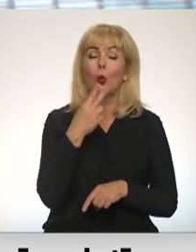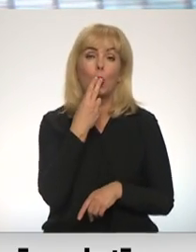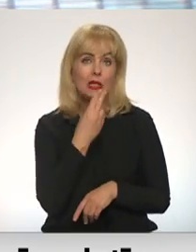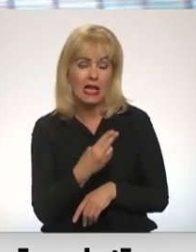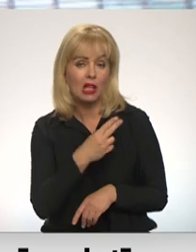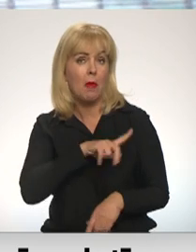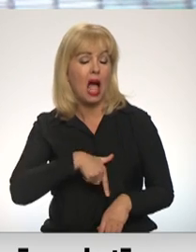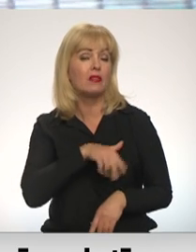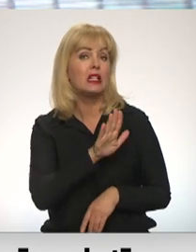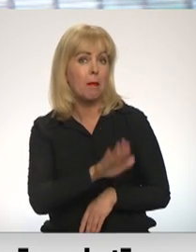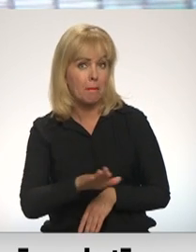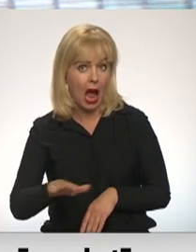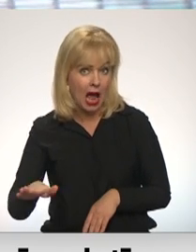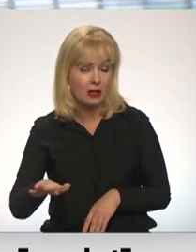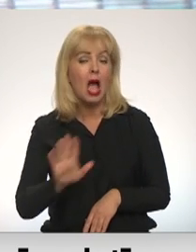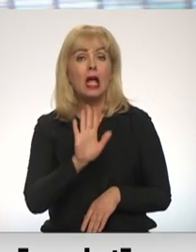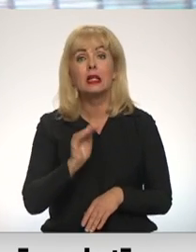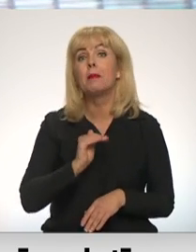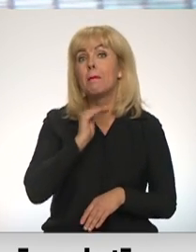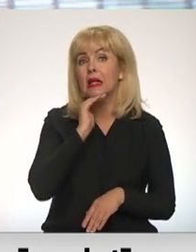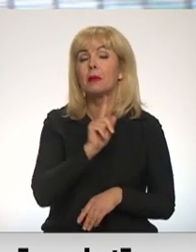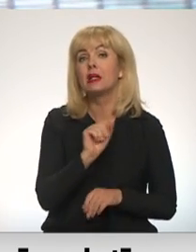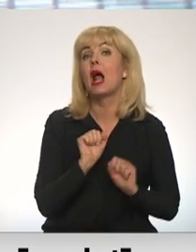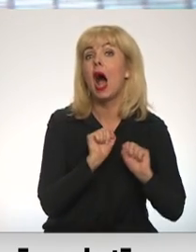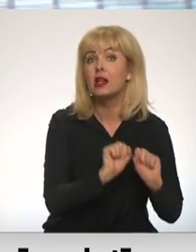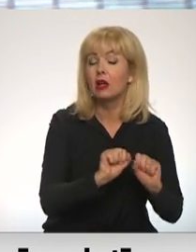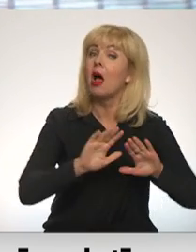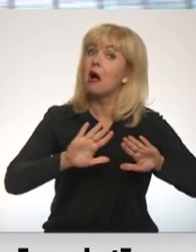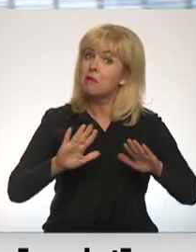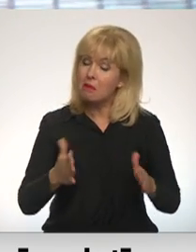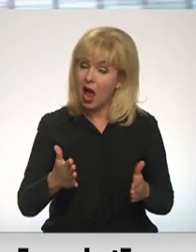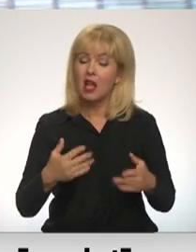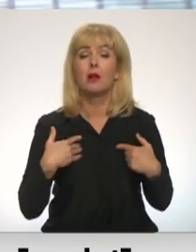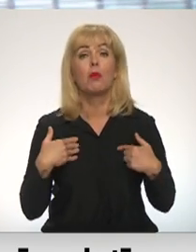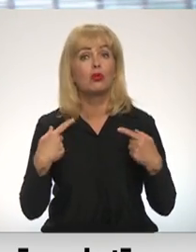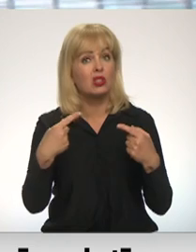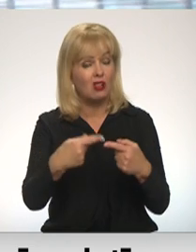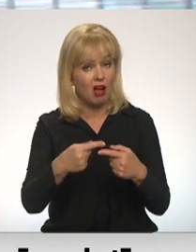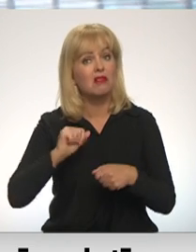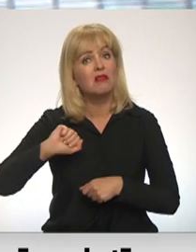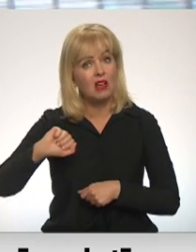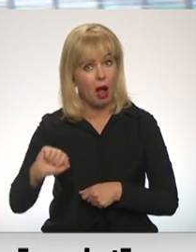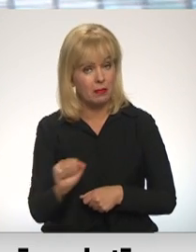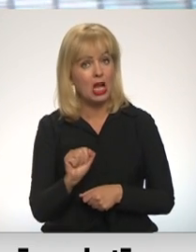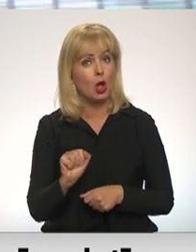Latvijas bērni tiek pietiekami aizsargāti. Savukārt mūsu strateģiskais sabiedrotais